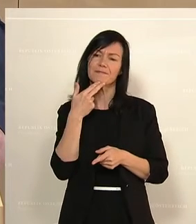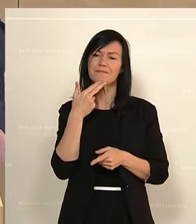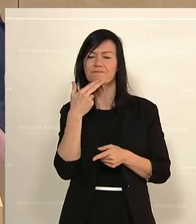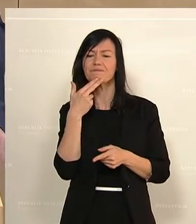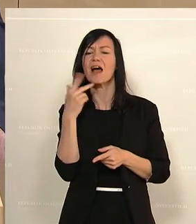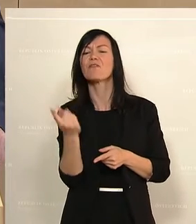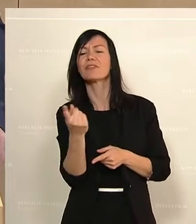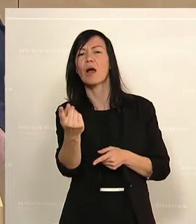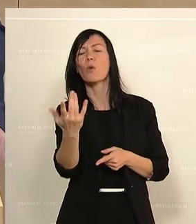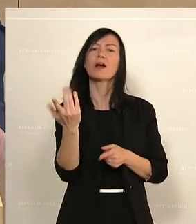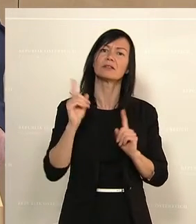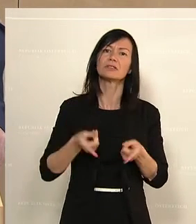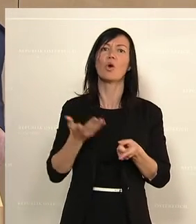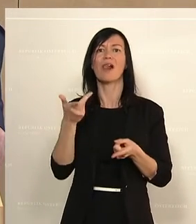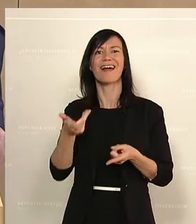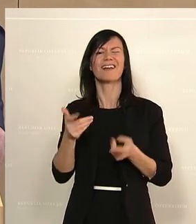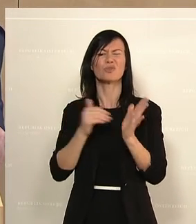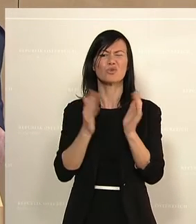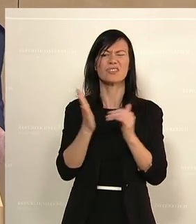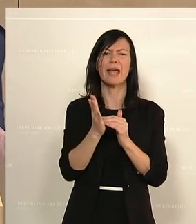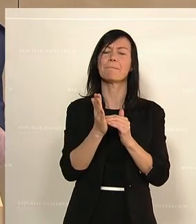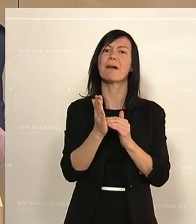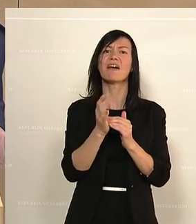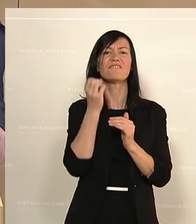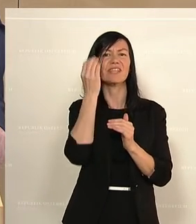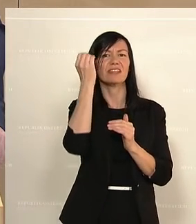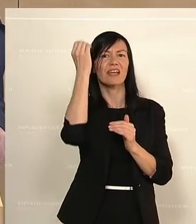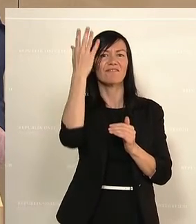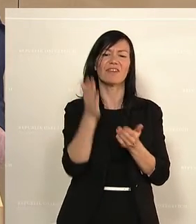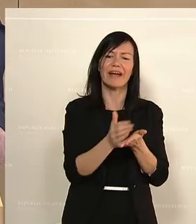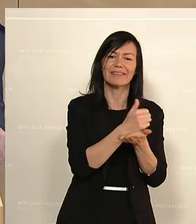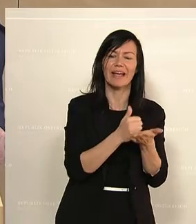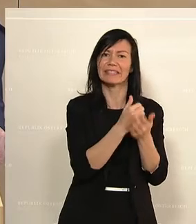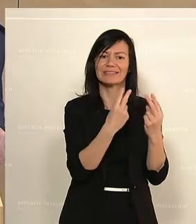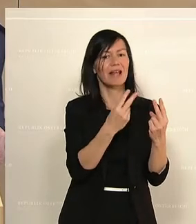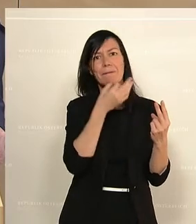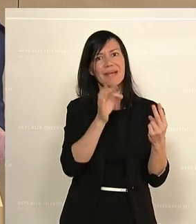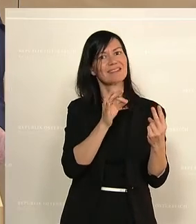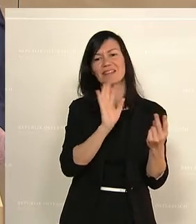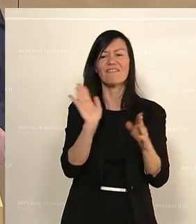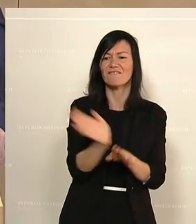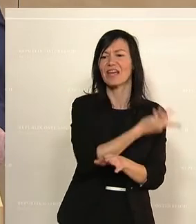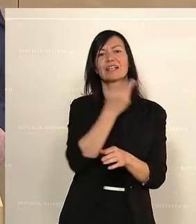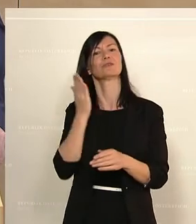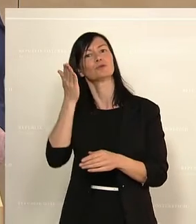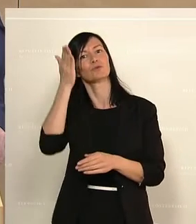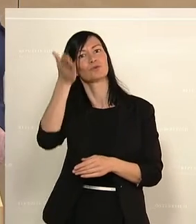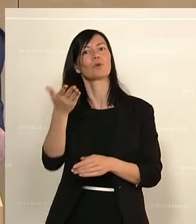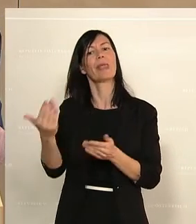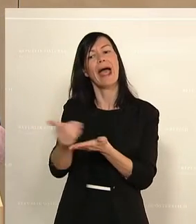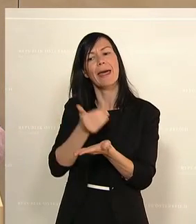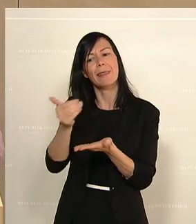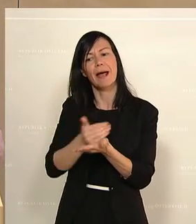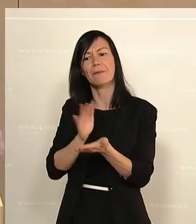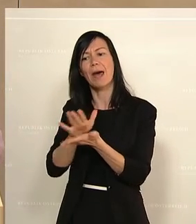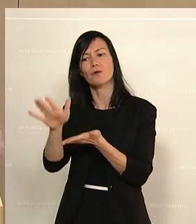fiktiven Ertragswerte durch eine Einnahmenausgabenrechnung ersetzen sollte. Der Land- und Forstwirt hätte